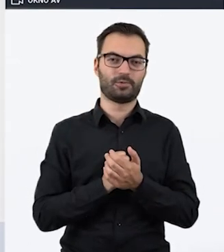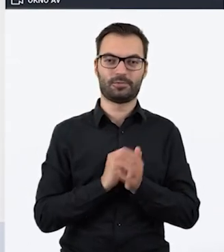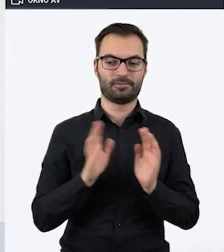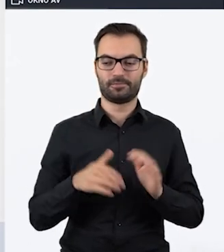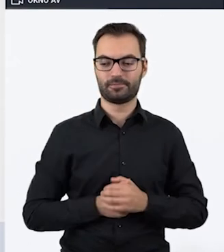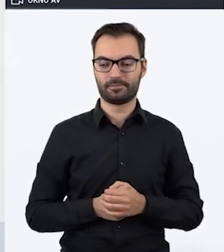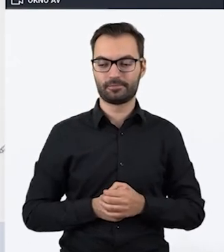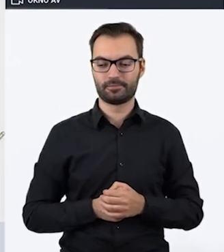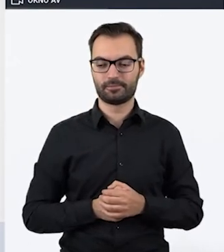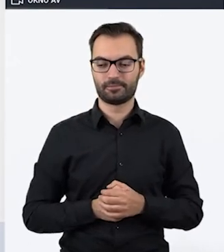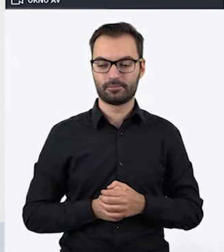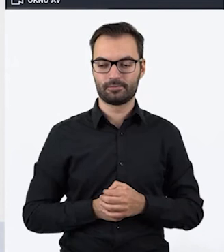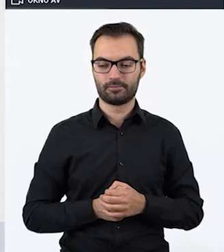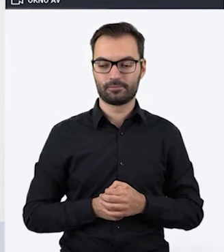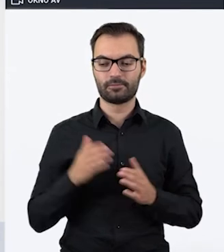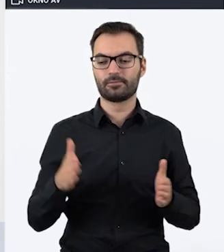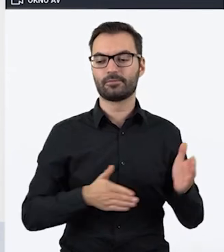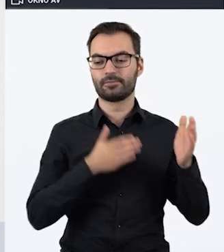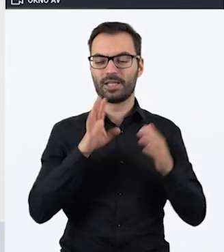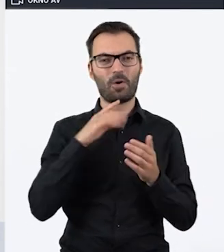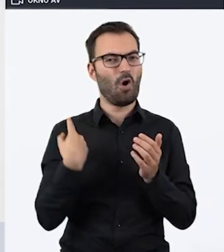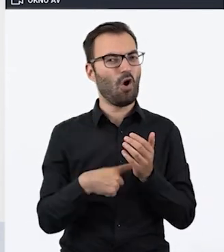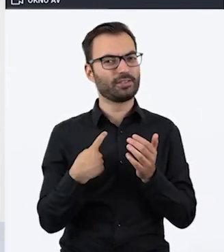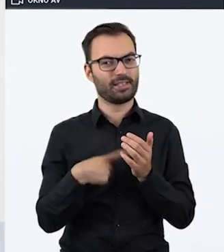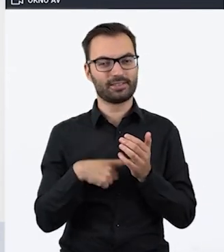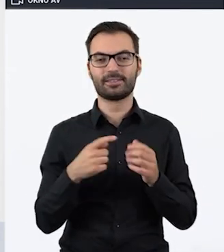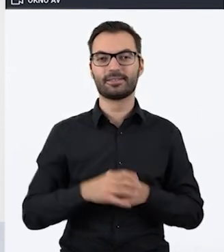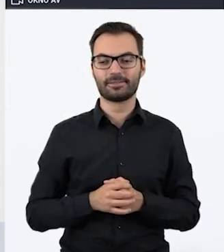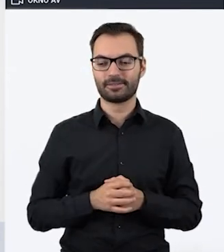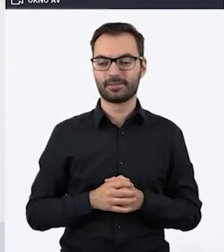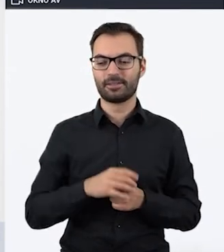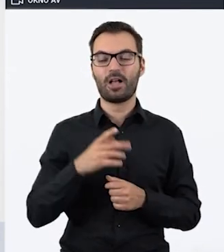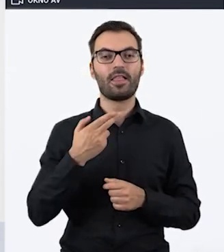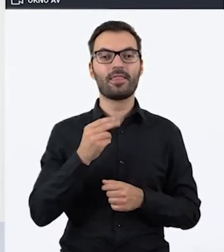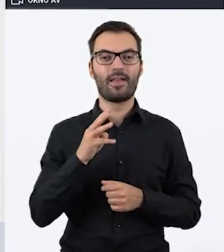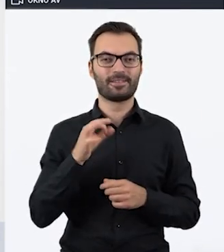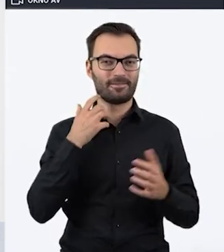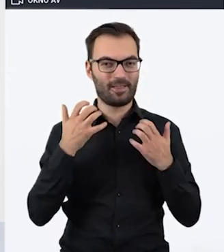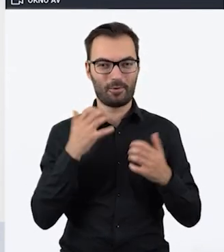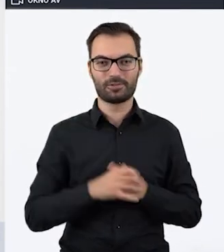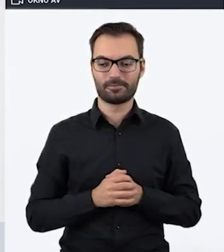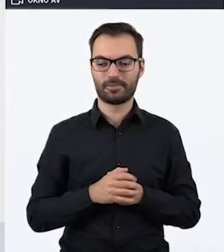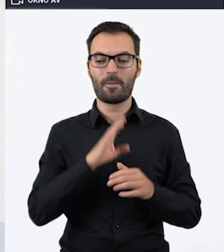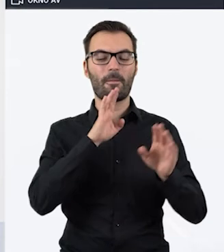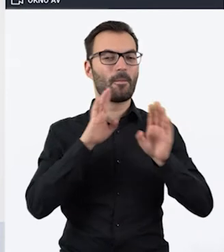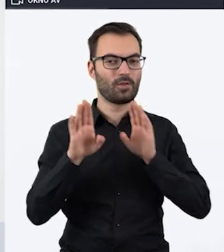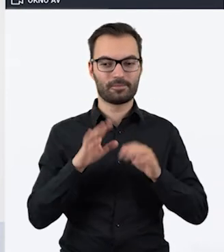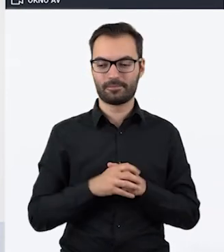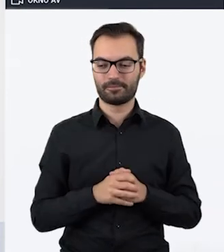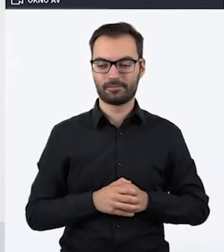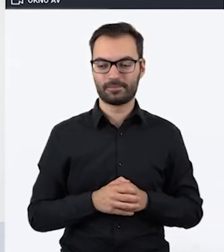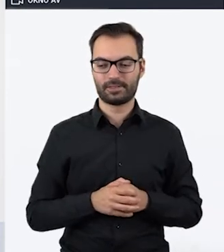rejestrować. I takim chyba ostatnim generatorem jest generator newsów i tutaj podobnie.